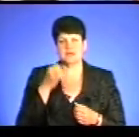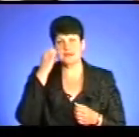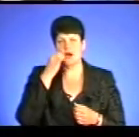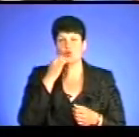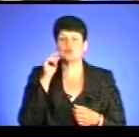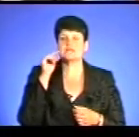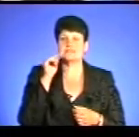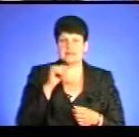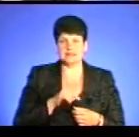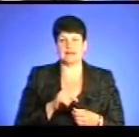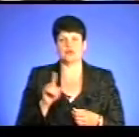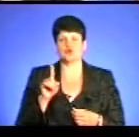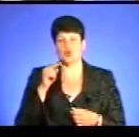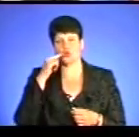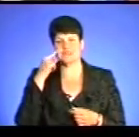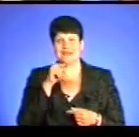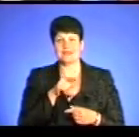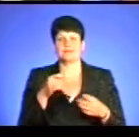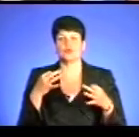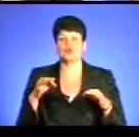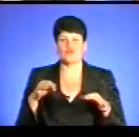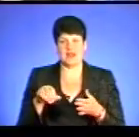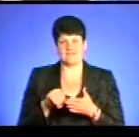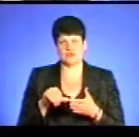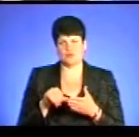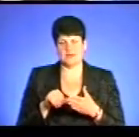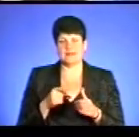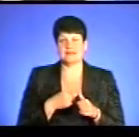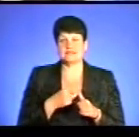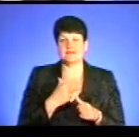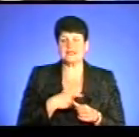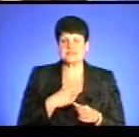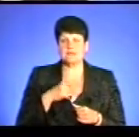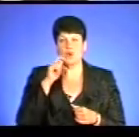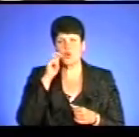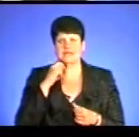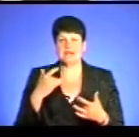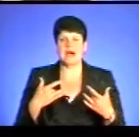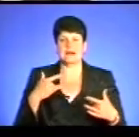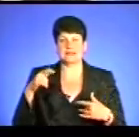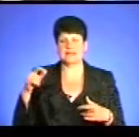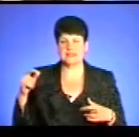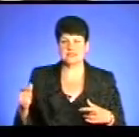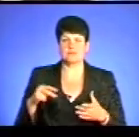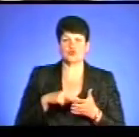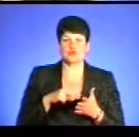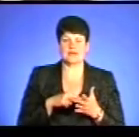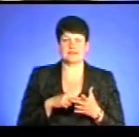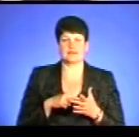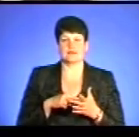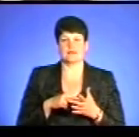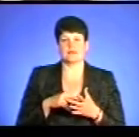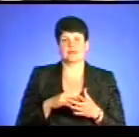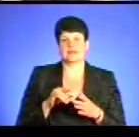за те, що Росія їм дозволяє там виступати, називають себе українськими артистами і стоять на сцені зі спущеними